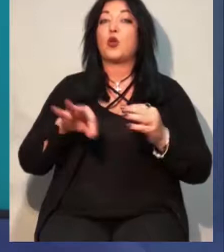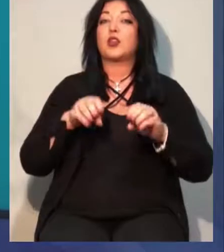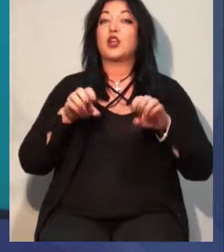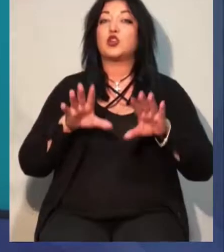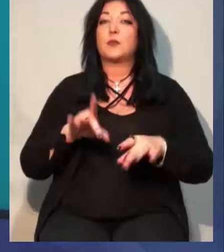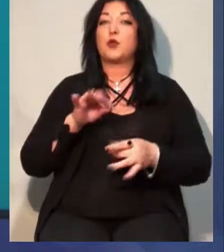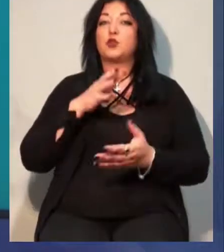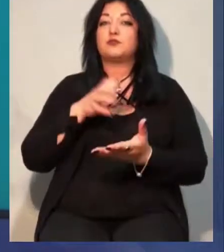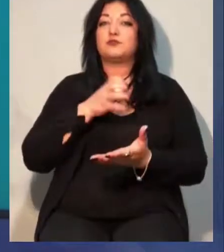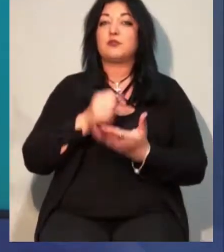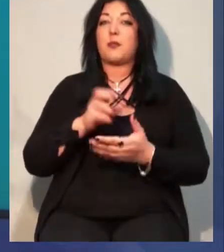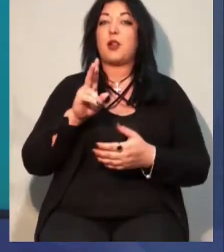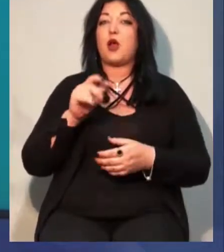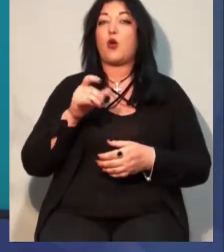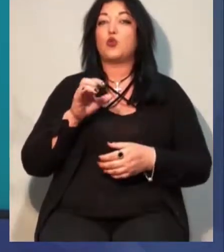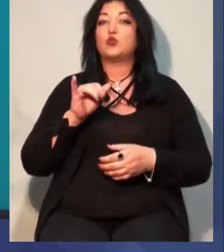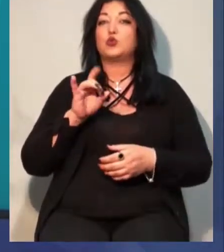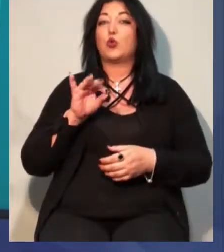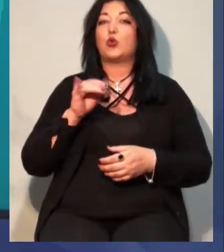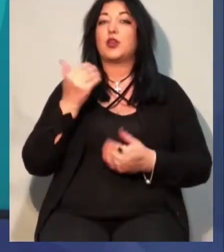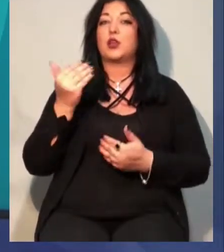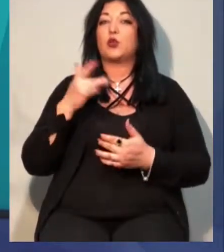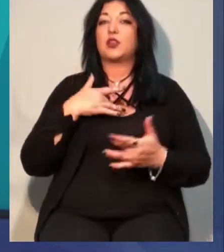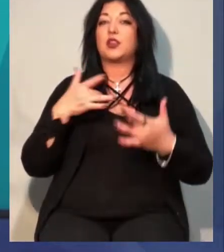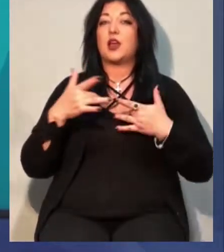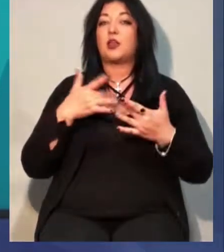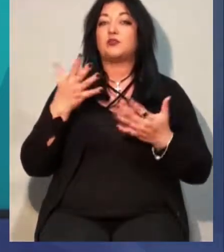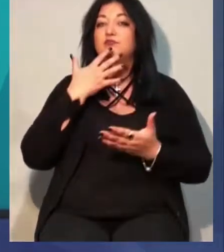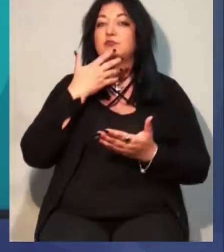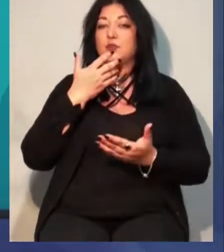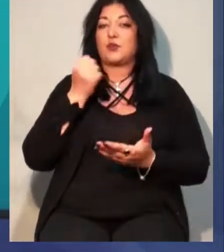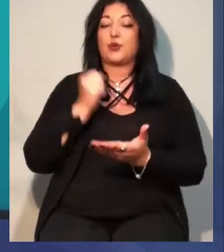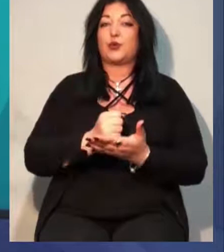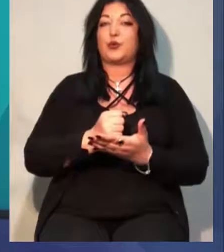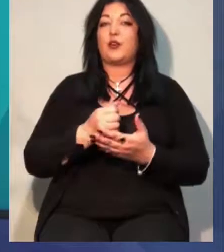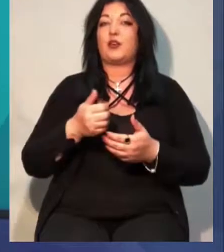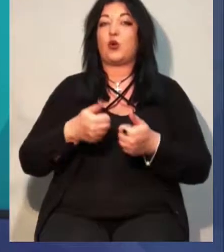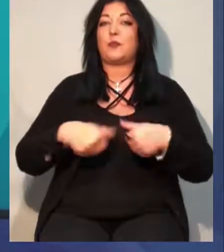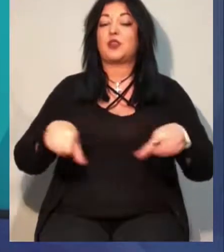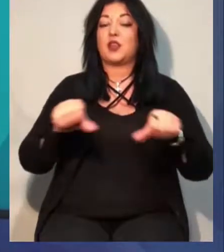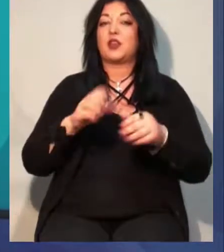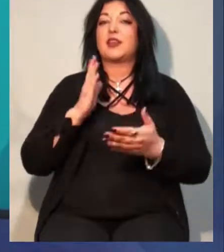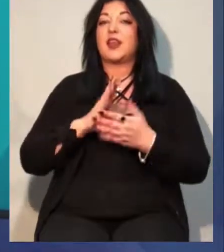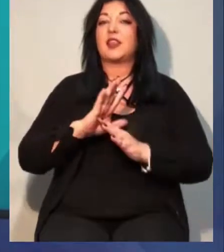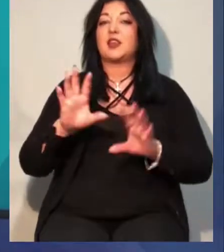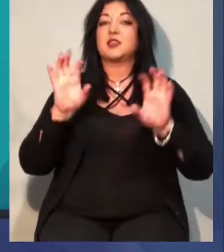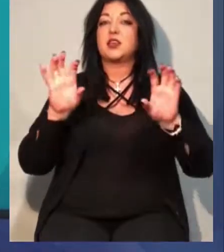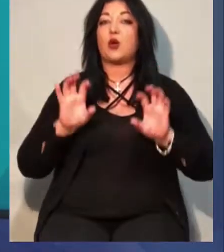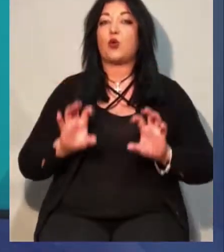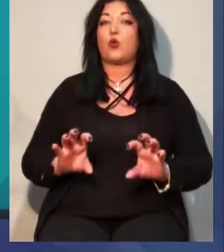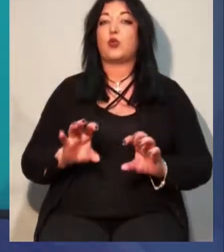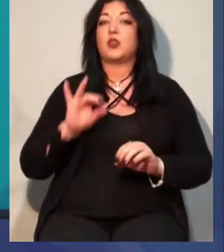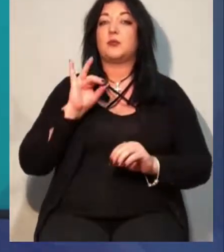благоустрою літнього театру, який ухвалив виконавчий комітет Одеської міськради, є незаконним і виступають за його